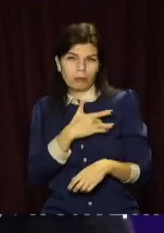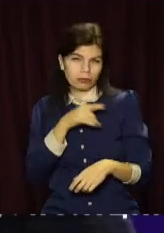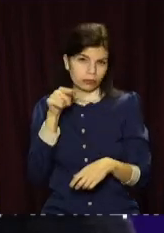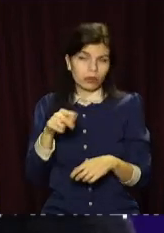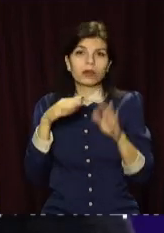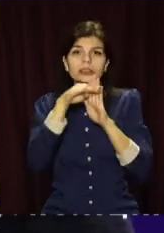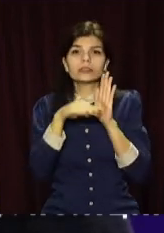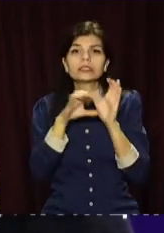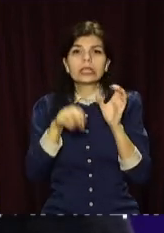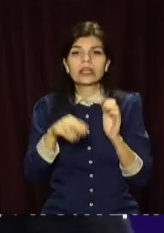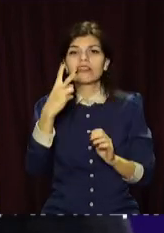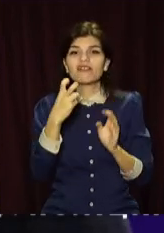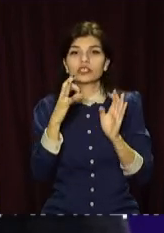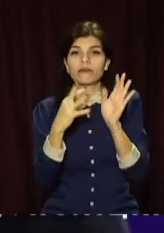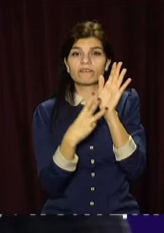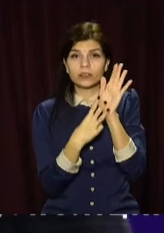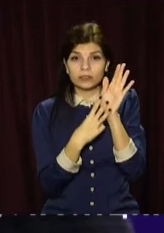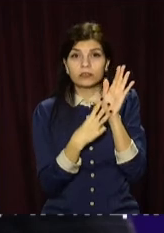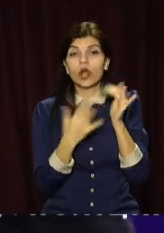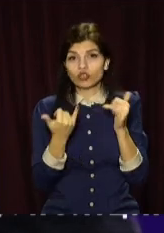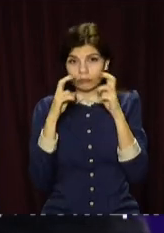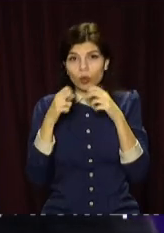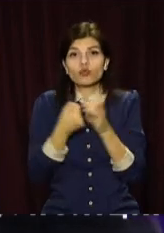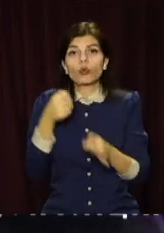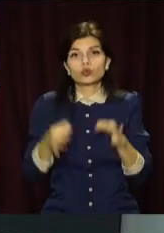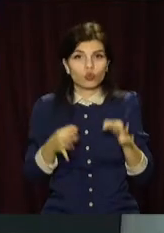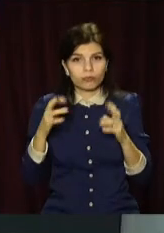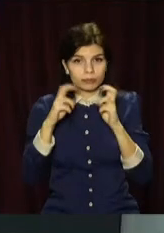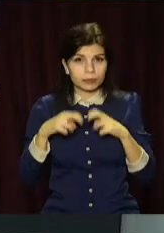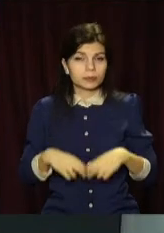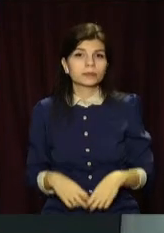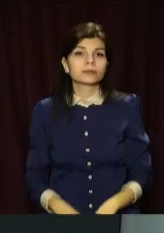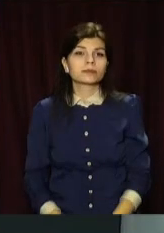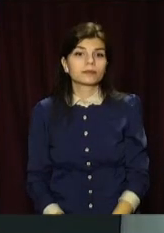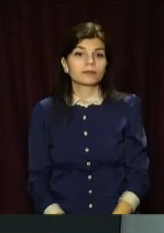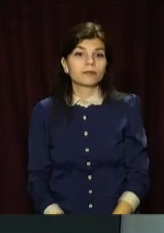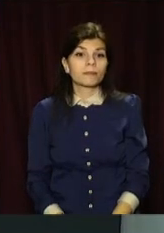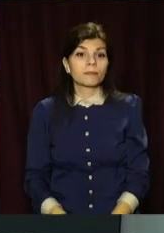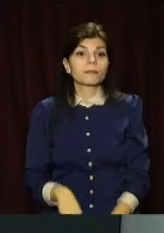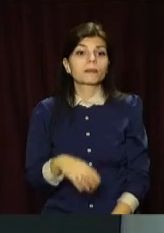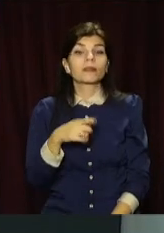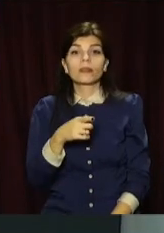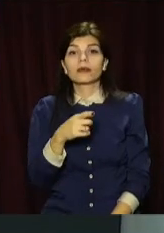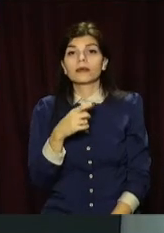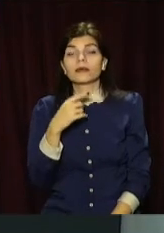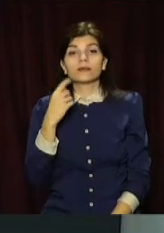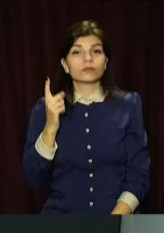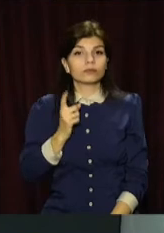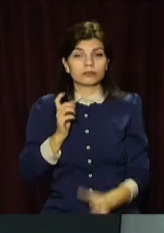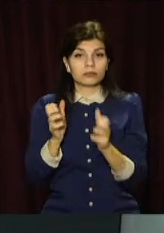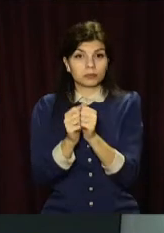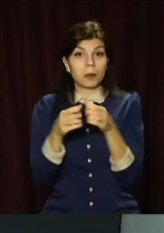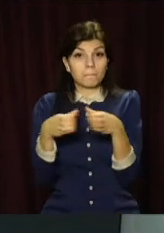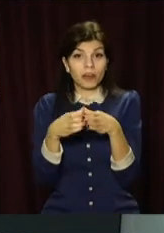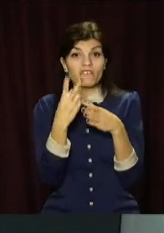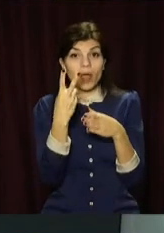статті 208 КПК. Триває досудове слідство. А у Підгородньому правоохоронці затримали банду з